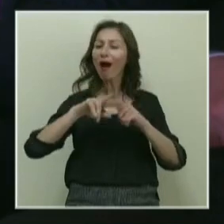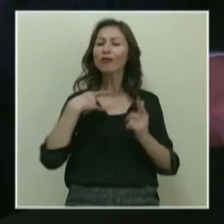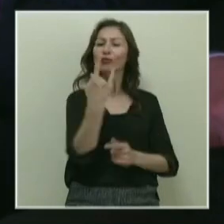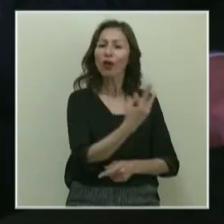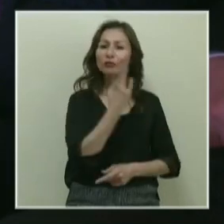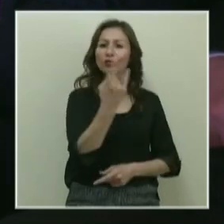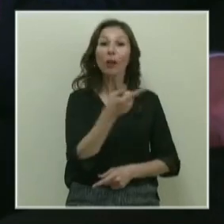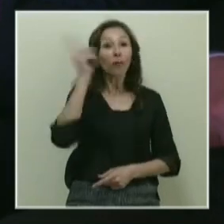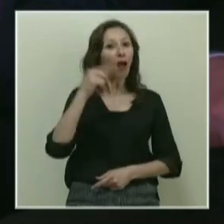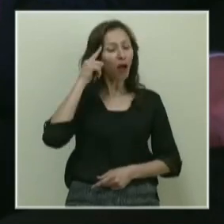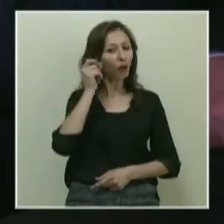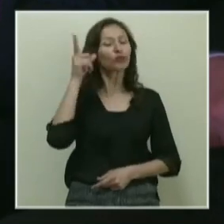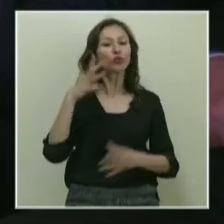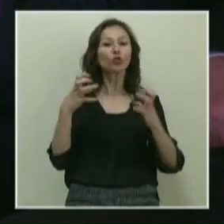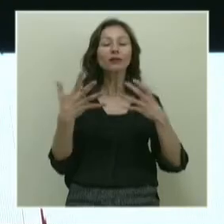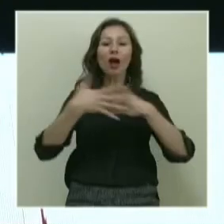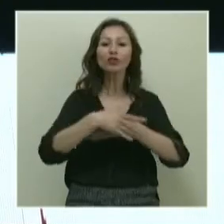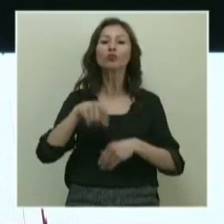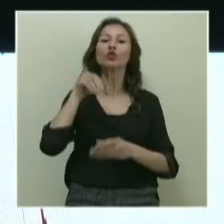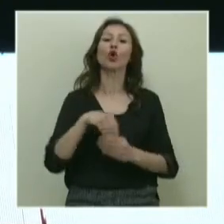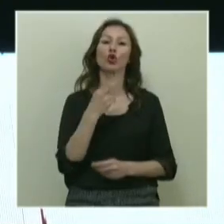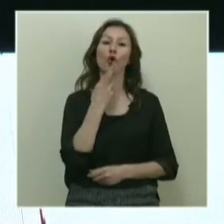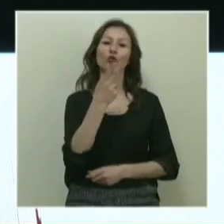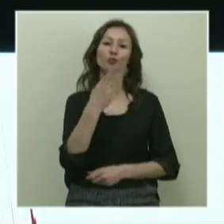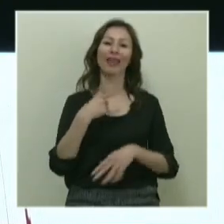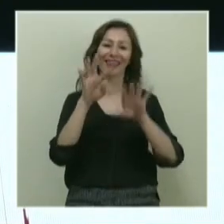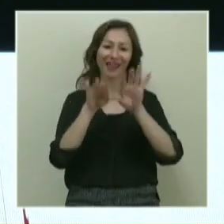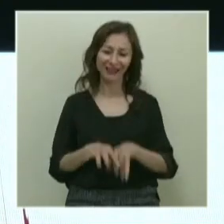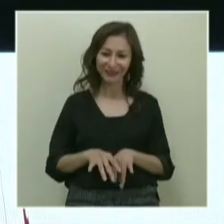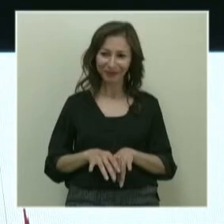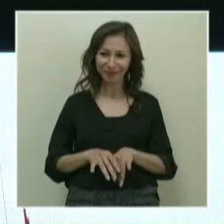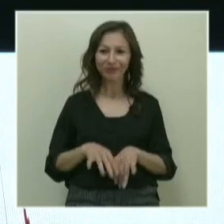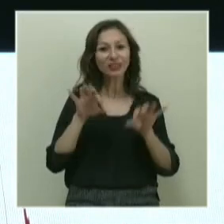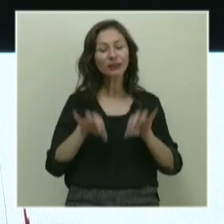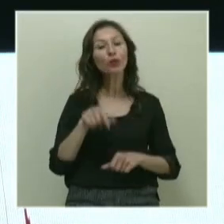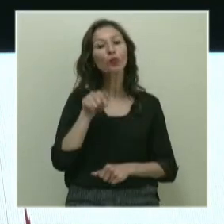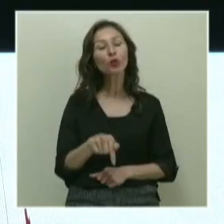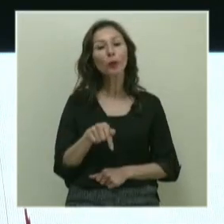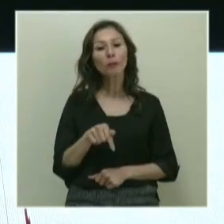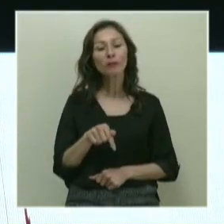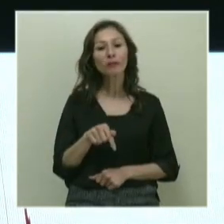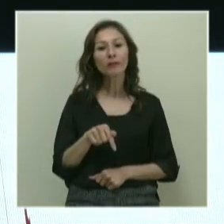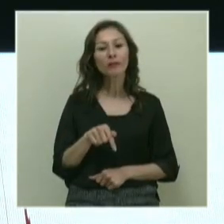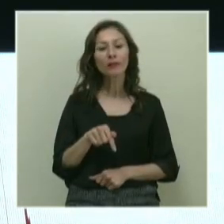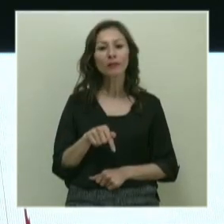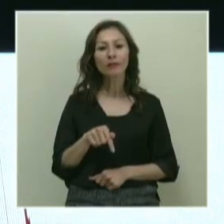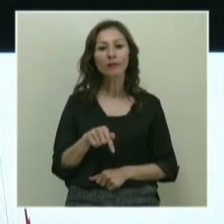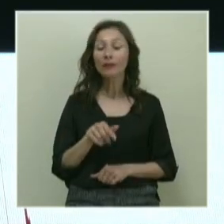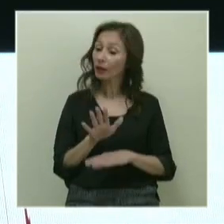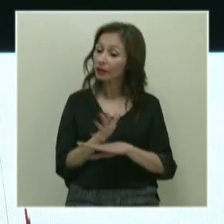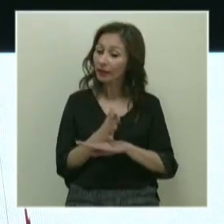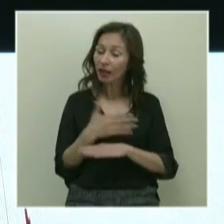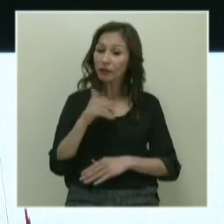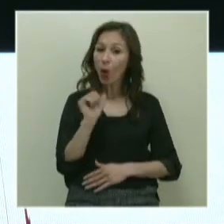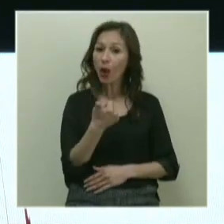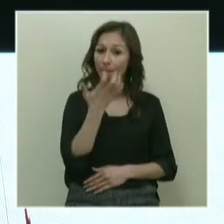Zihnim bir daha açıldı ve cumartesi akşama oturduğum bu son konuşmayı yazdım. Şimdi bunu neden